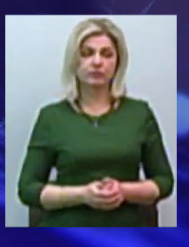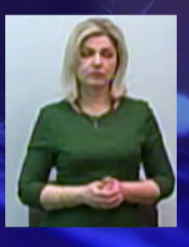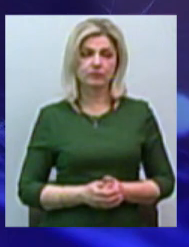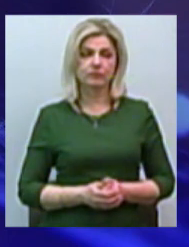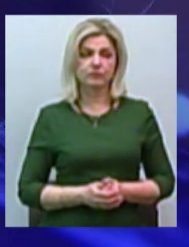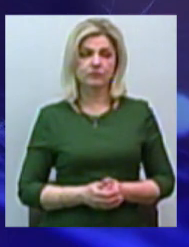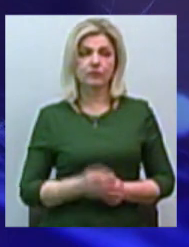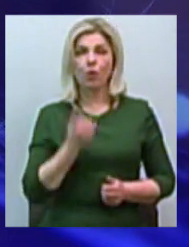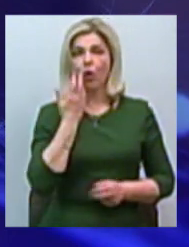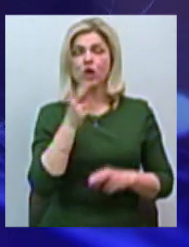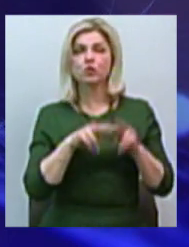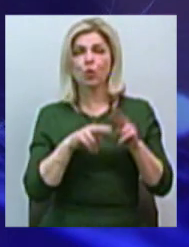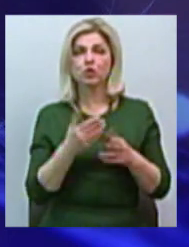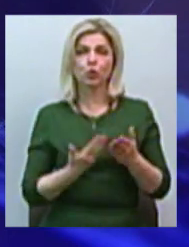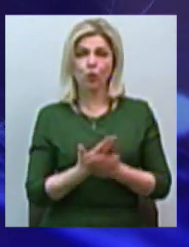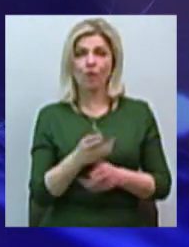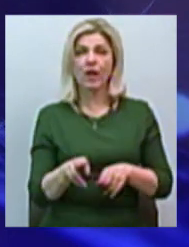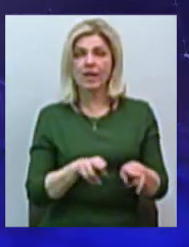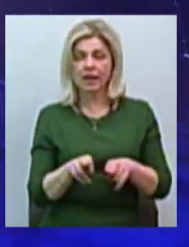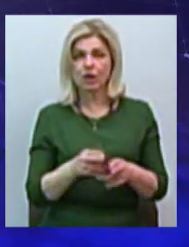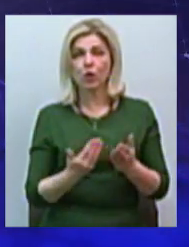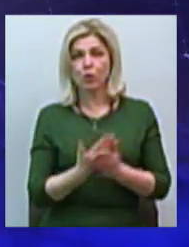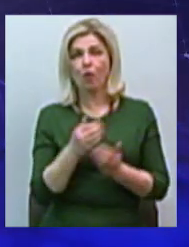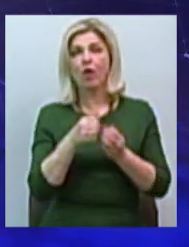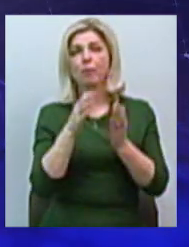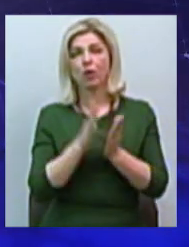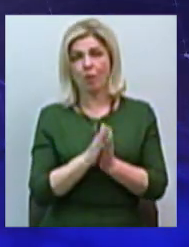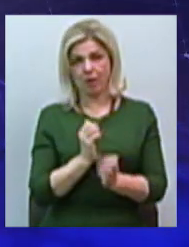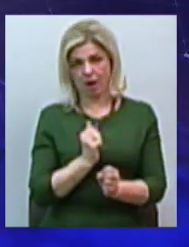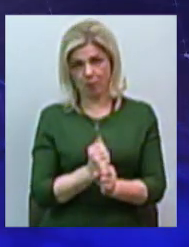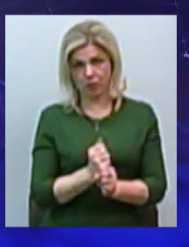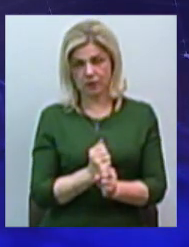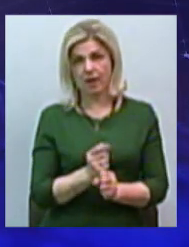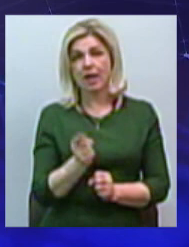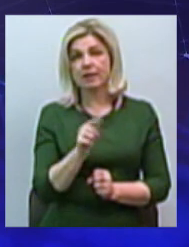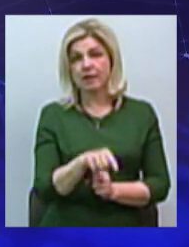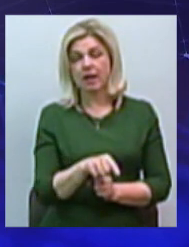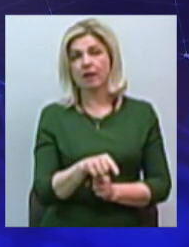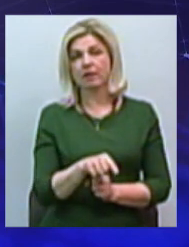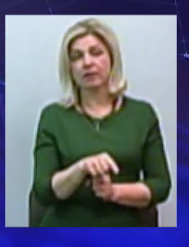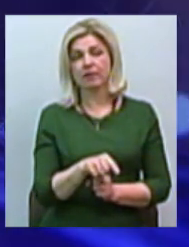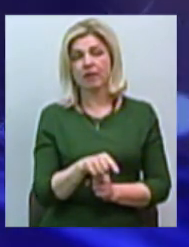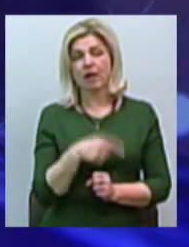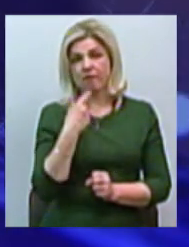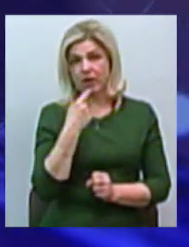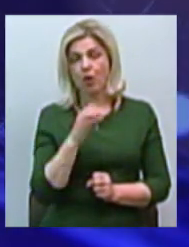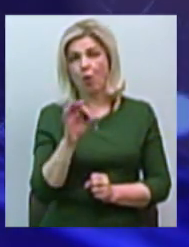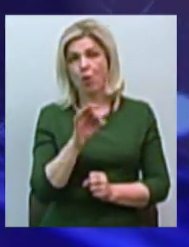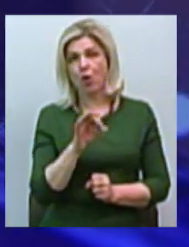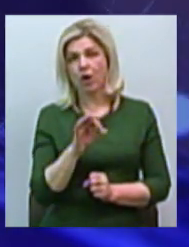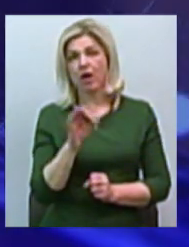строяться нові линии, нові об'ємі нові робот. Те, якщо я розказав про Дойче Банк, які 20